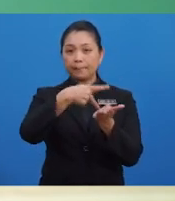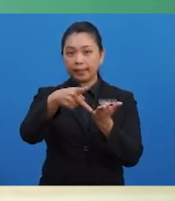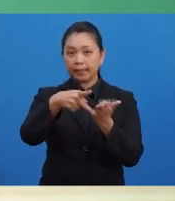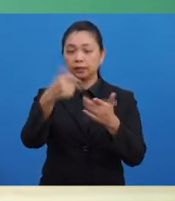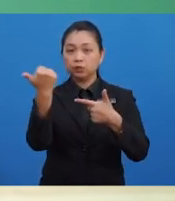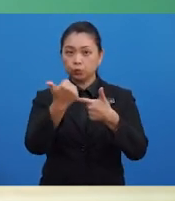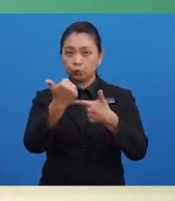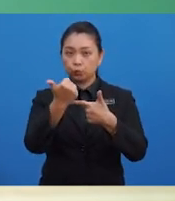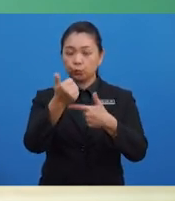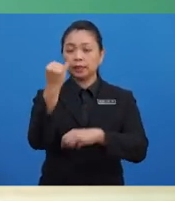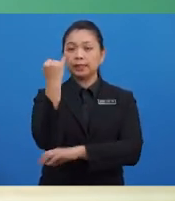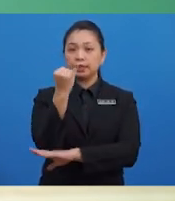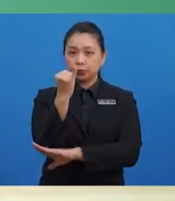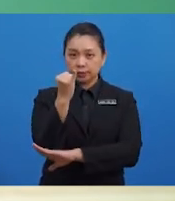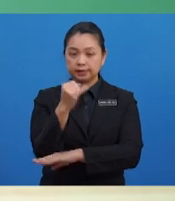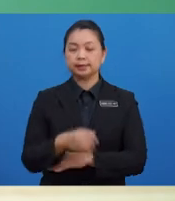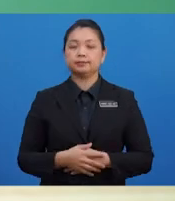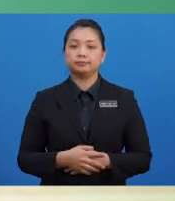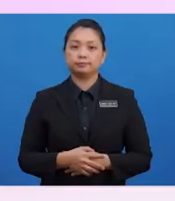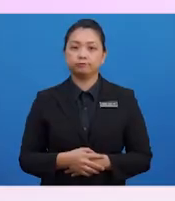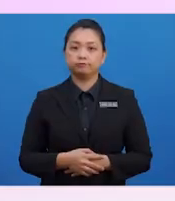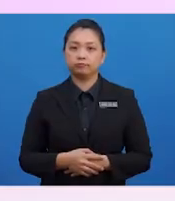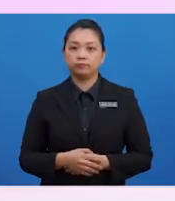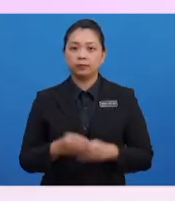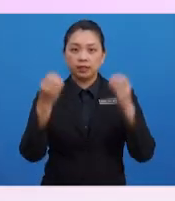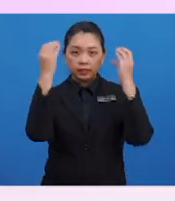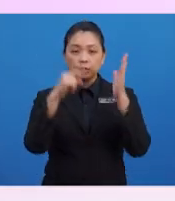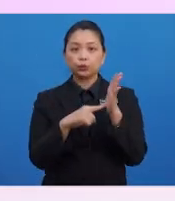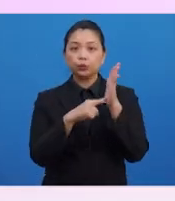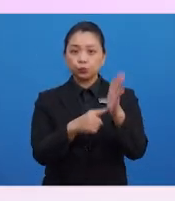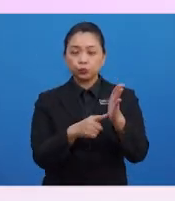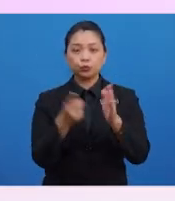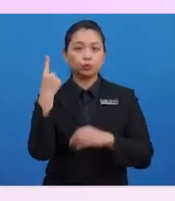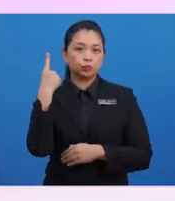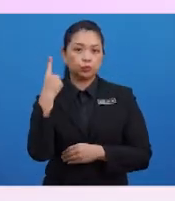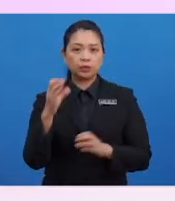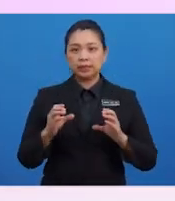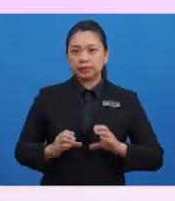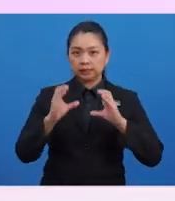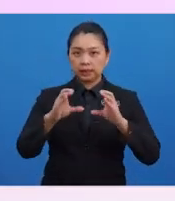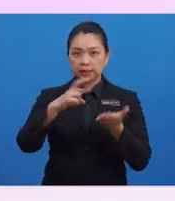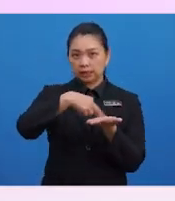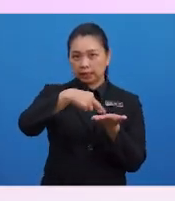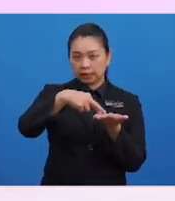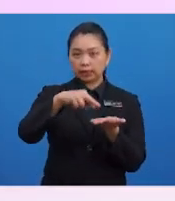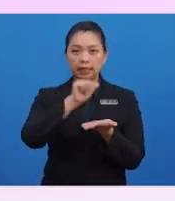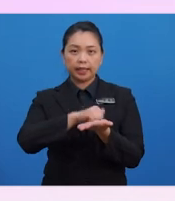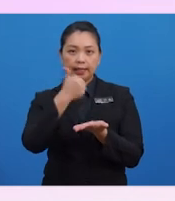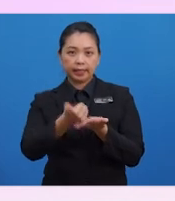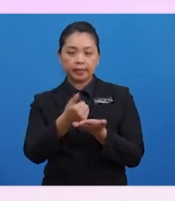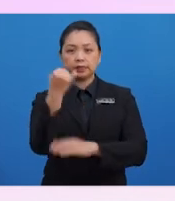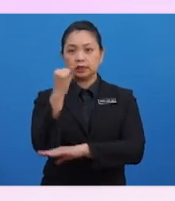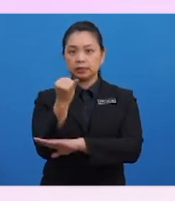insurans RM500. Cikgu tunjukkan dahulu cara merekod akaun